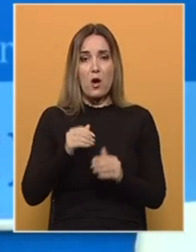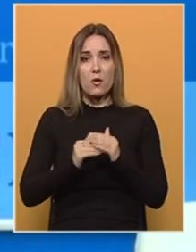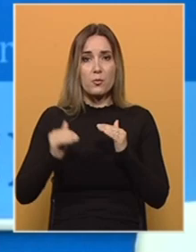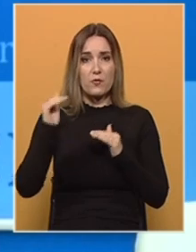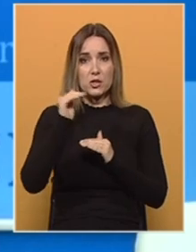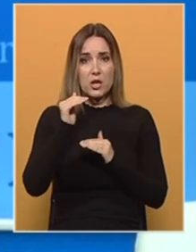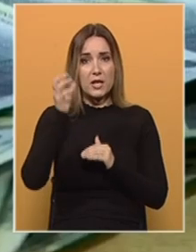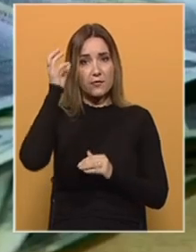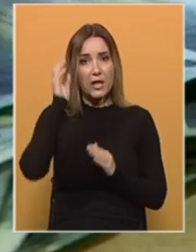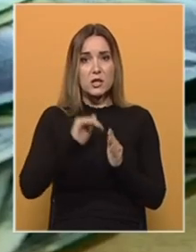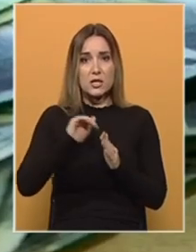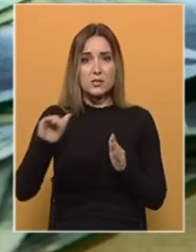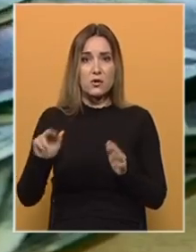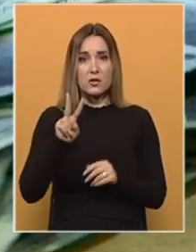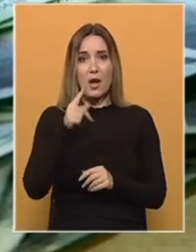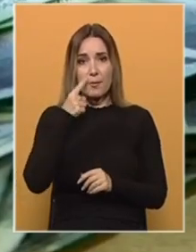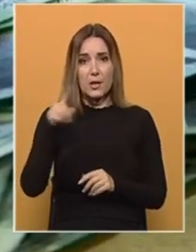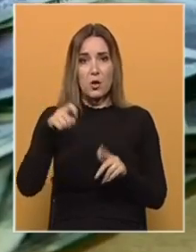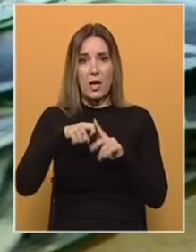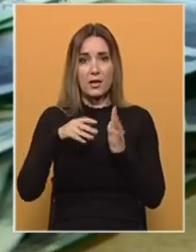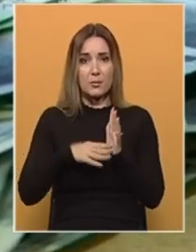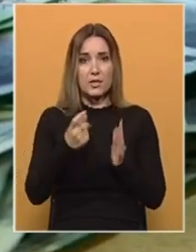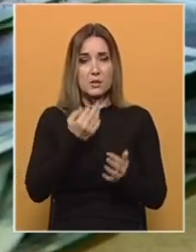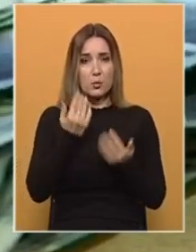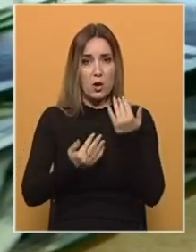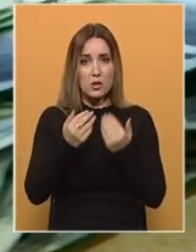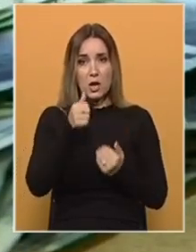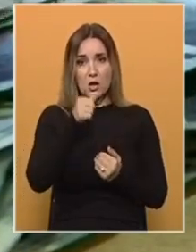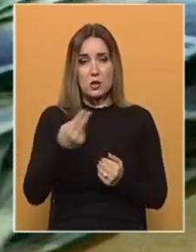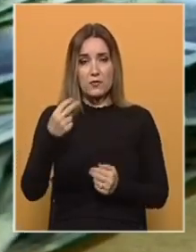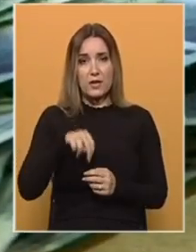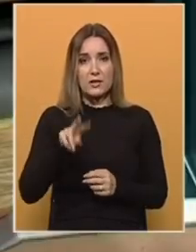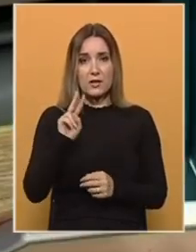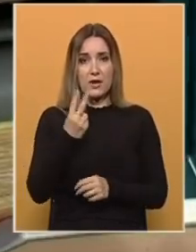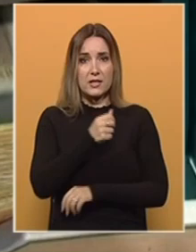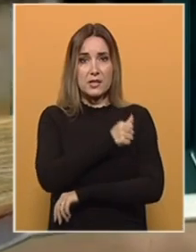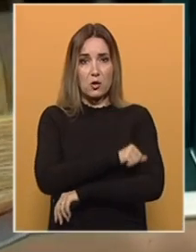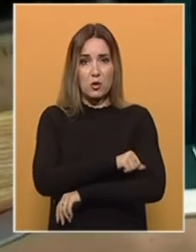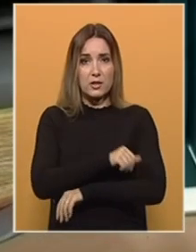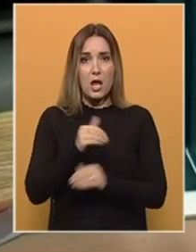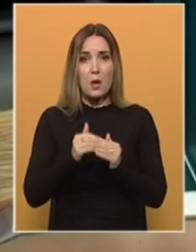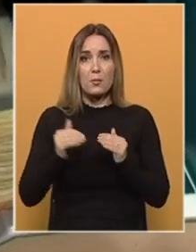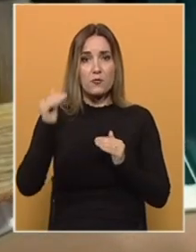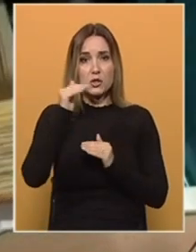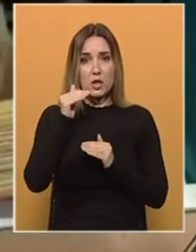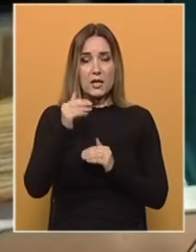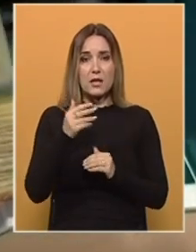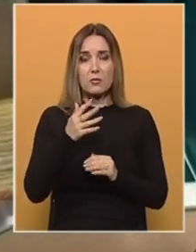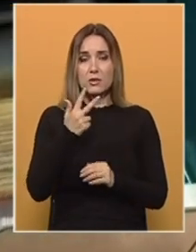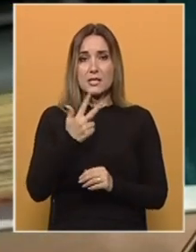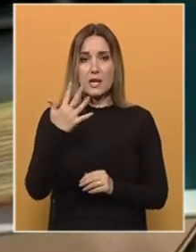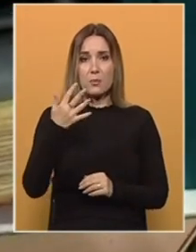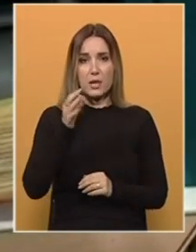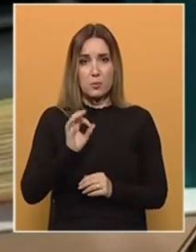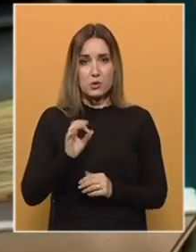povećanje, kaže, vlada će izdvojiti 2 milijuna maraka iz proračuna, što je od 2012. godine, kako tvrdi, povećanje za gotovo